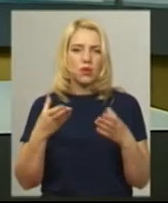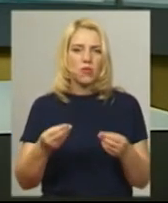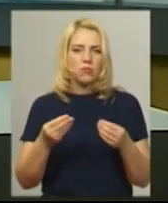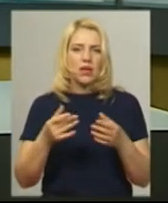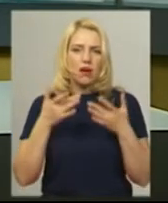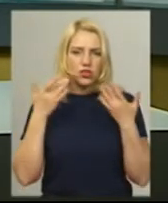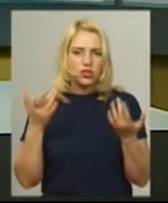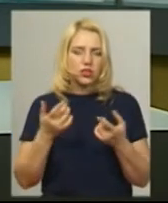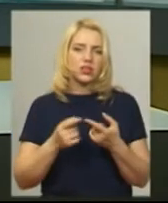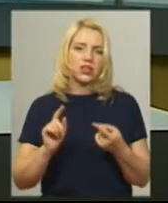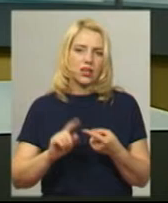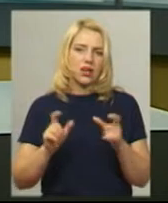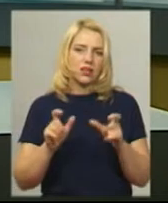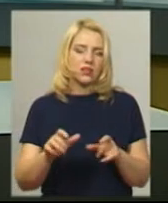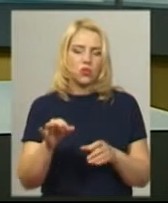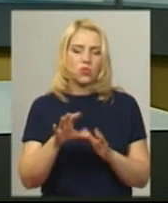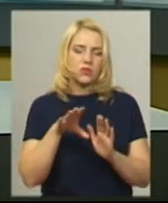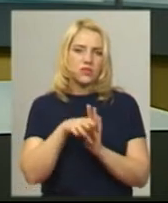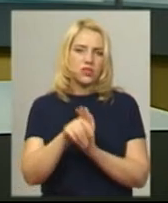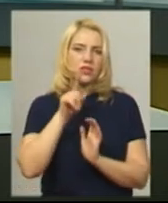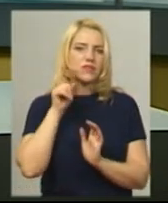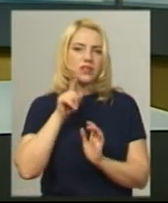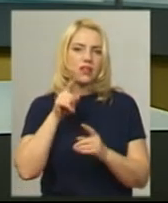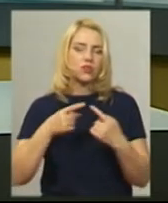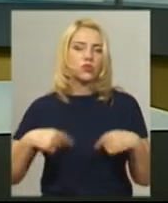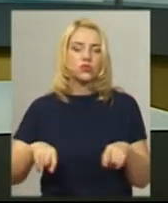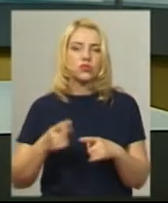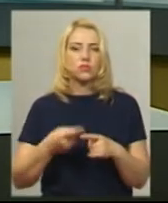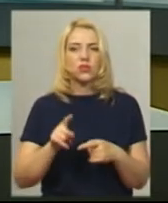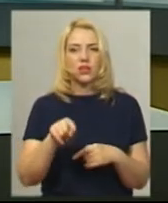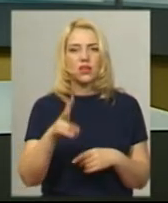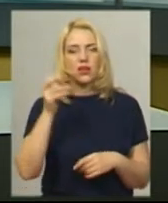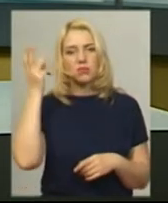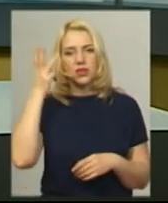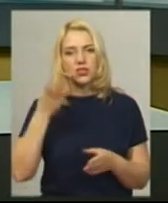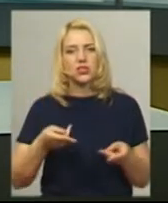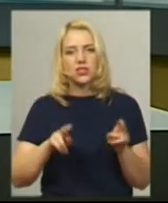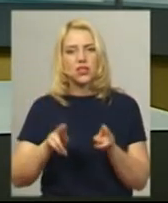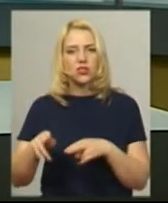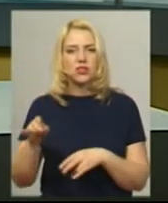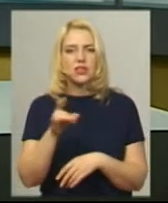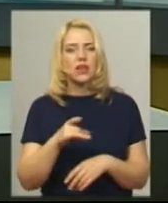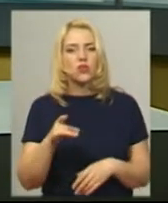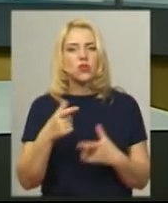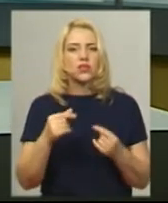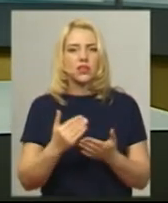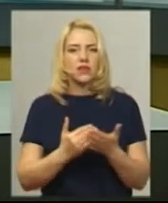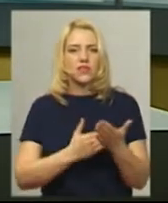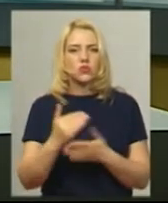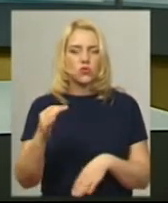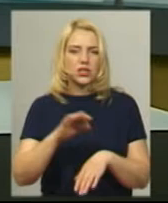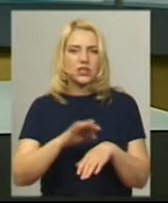карантин. Область увійшла до так званої «зеленої» зони. Проте на Хмельниччині залишаються райони, де є високий показник